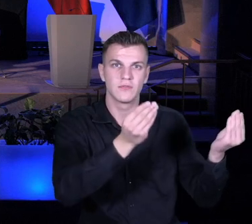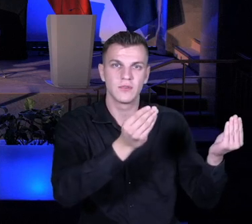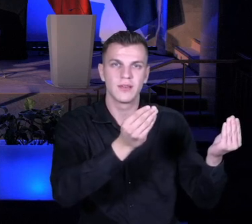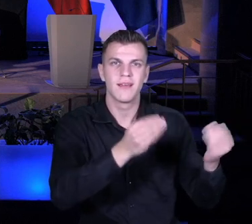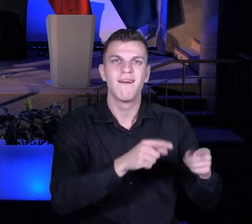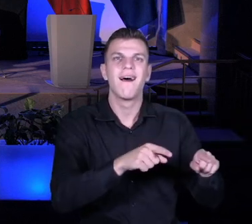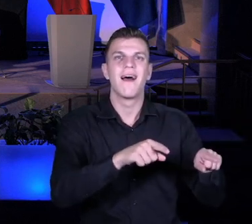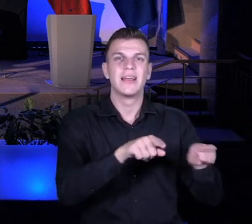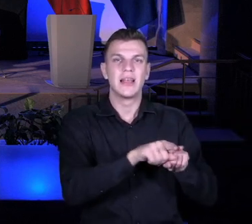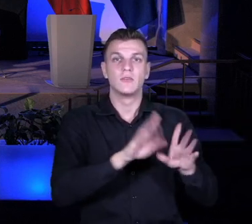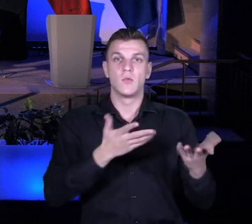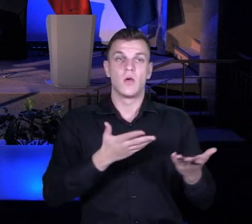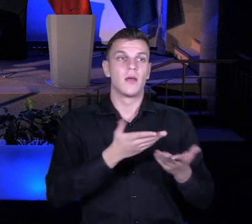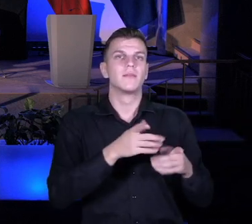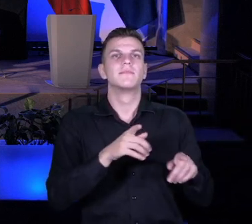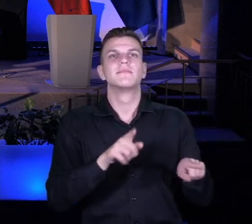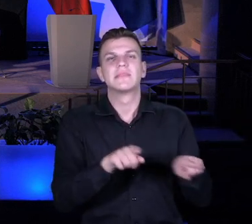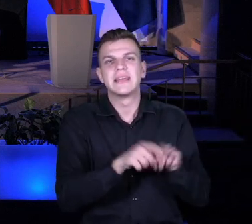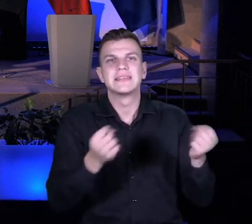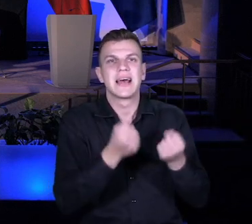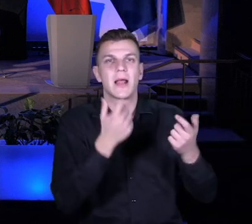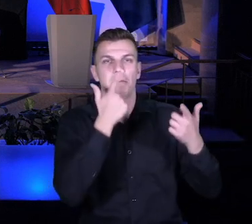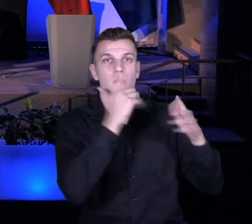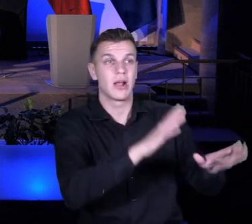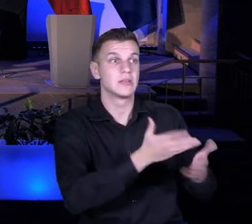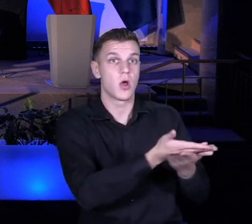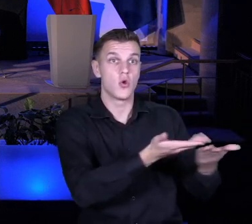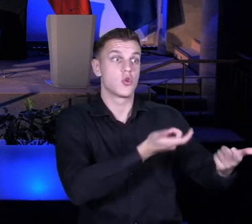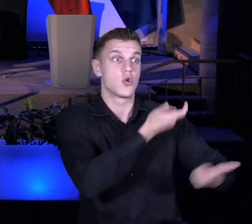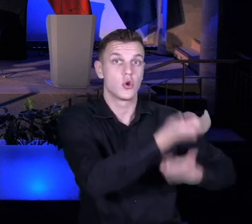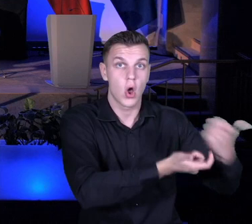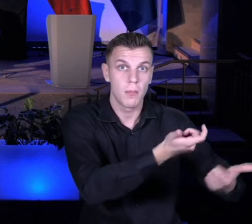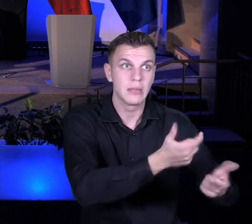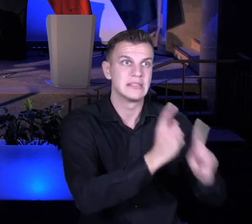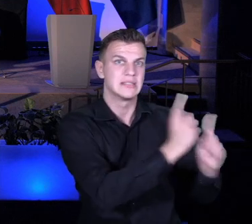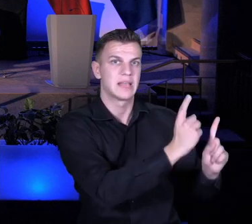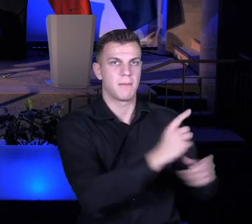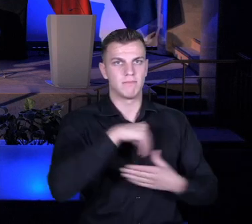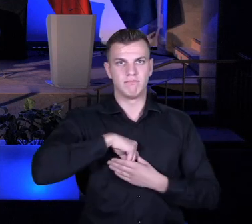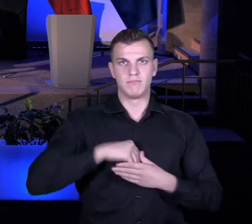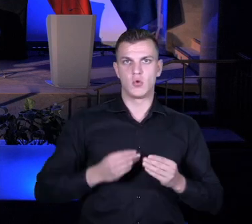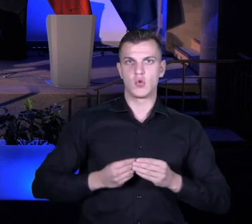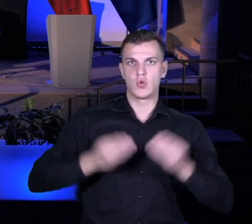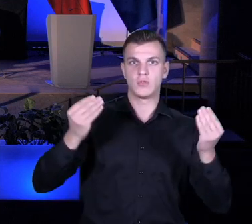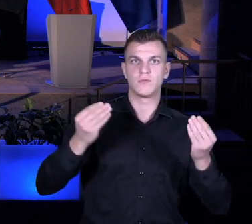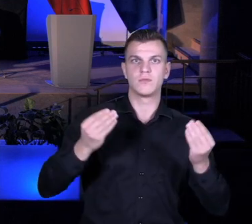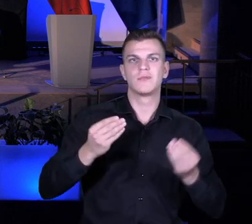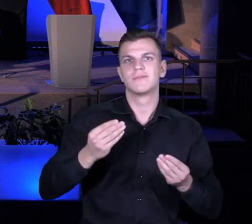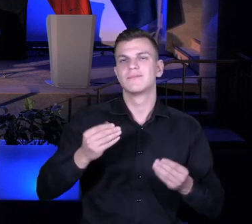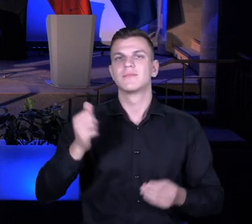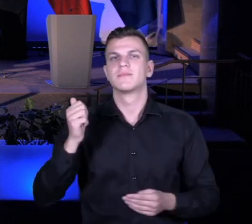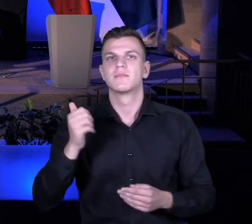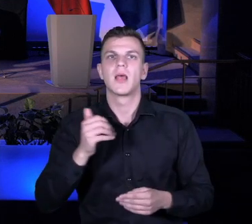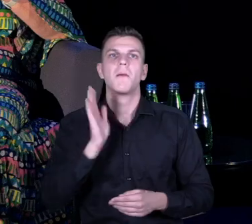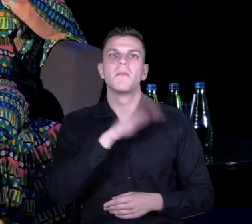poprzez to, co czynią, co robią, nabywają nowych umiejętności, nabywają takiego wiatru w